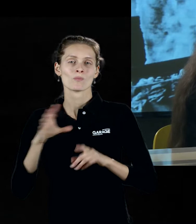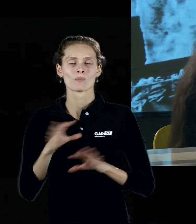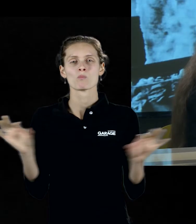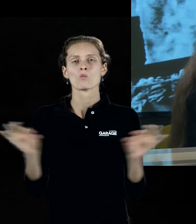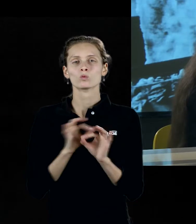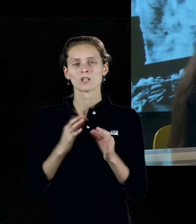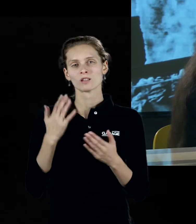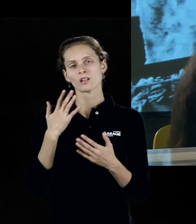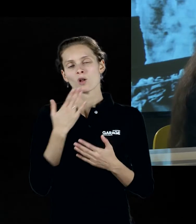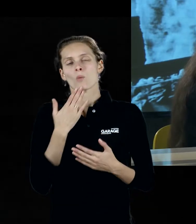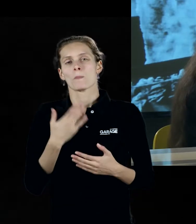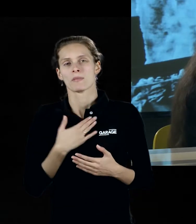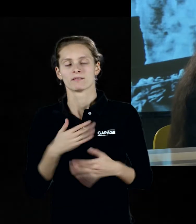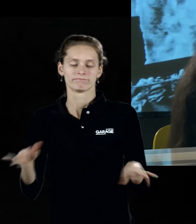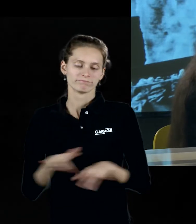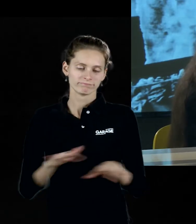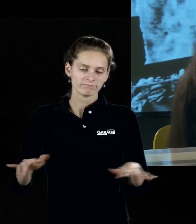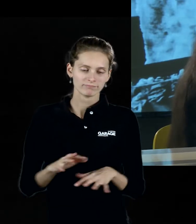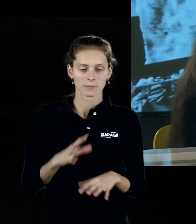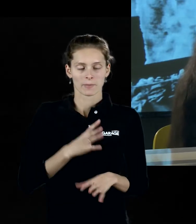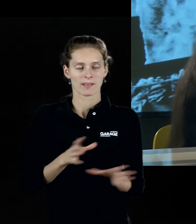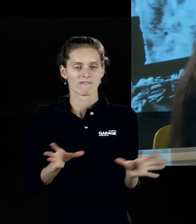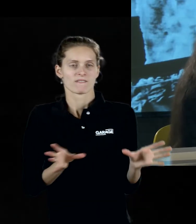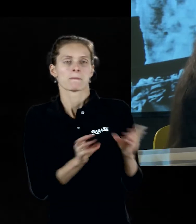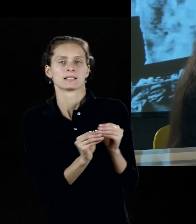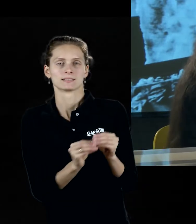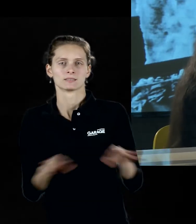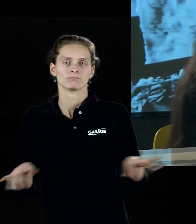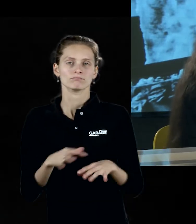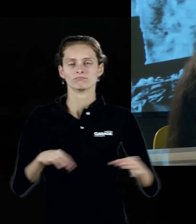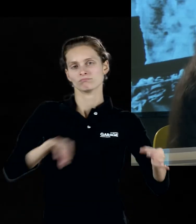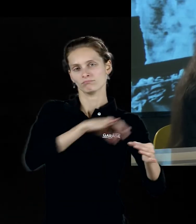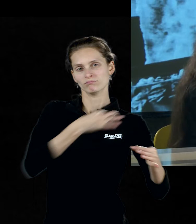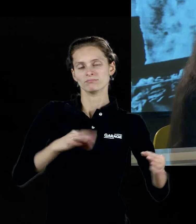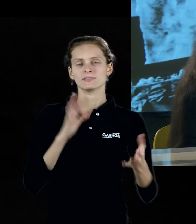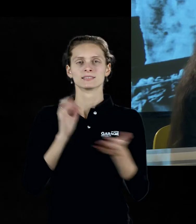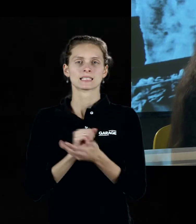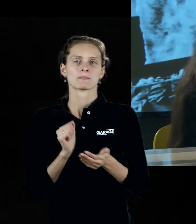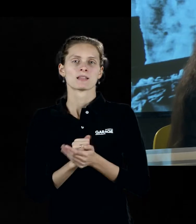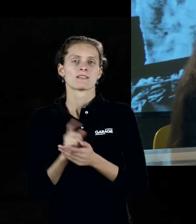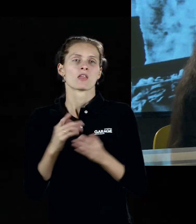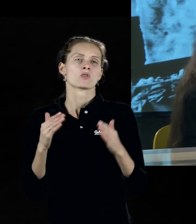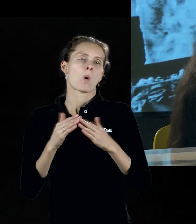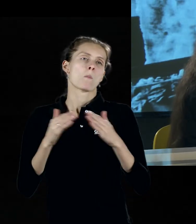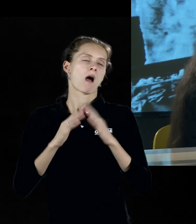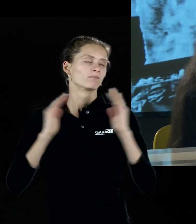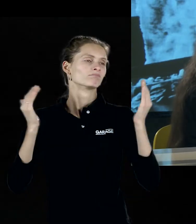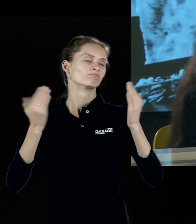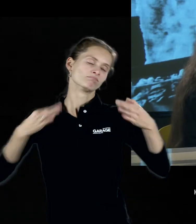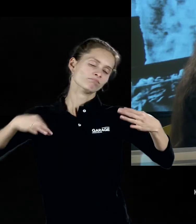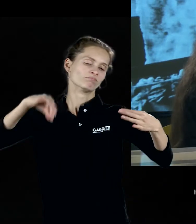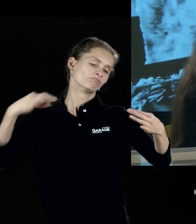рояле. И они играли вместе. Они вместе занимались домашним музицированием во время